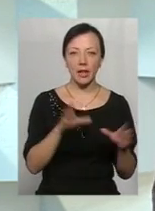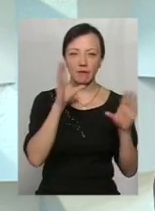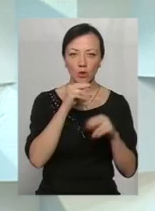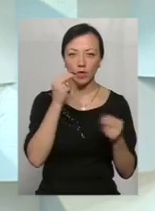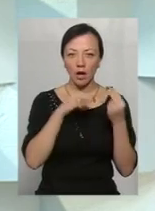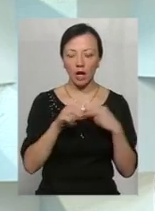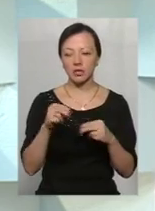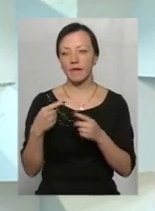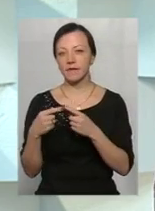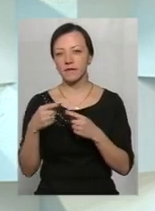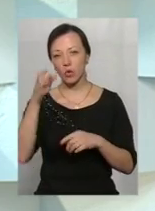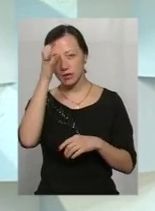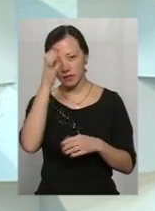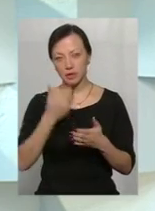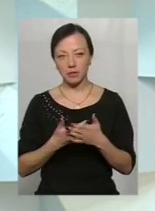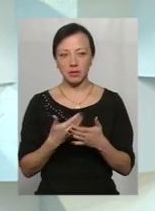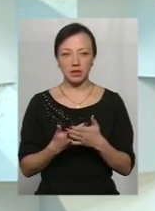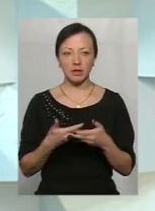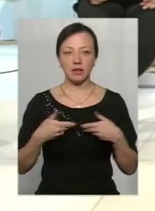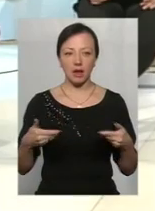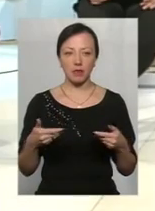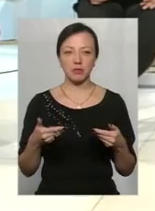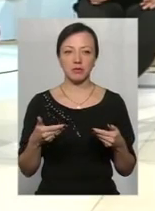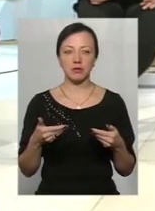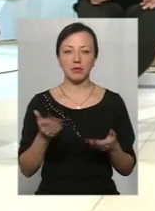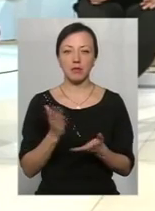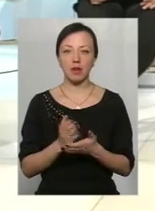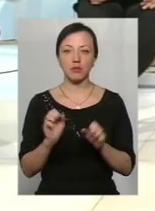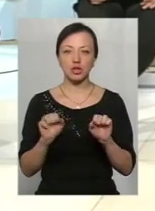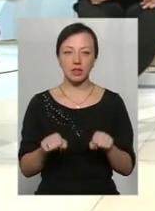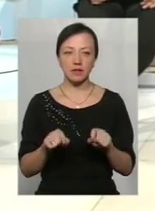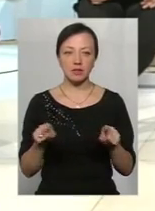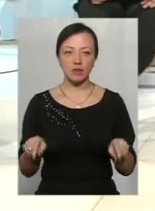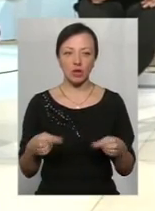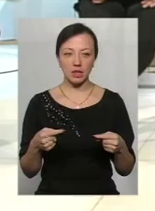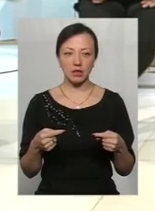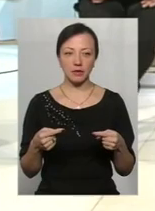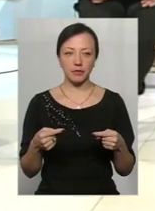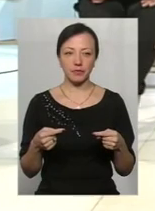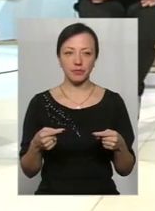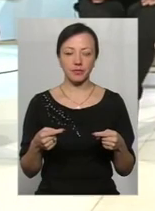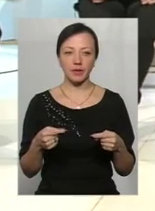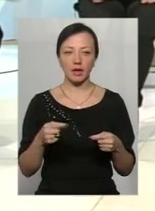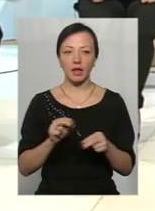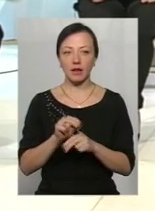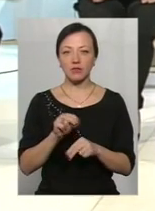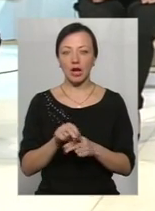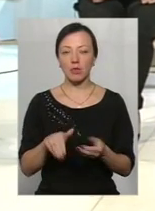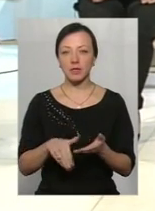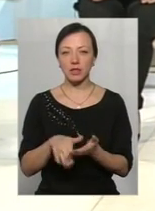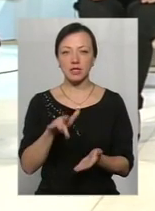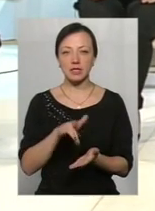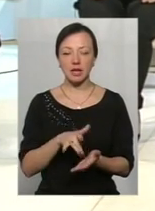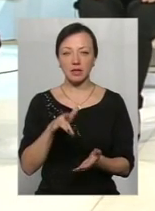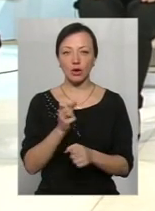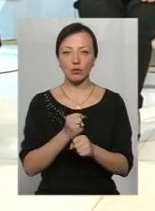краще в освіті, так як, наприклад, нам, що ми мали можливість і створити навчально-методичні центри,